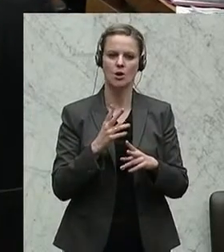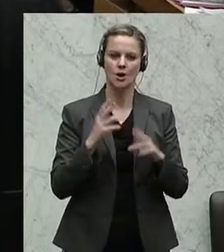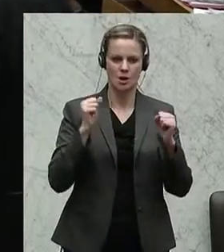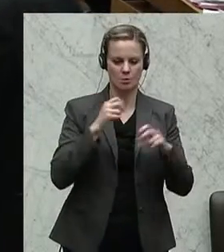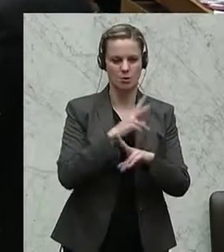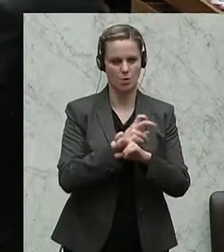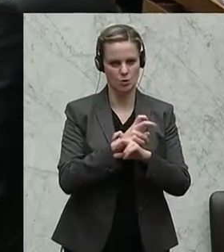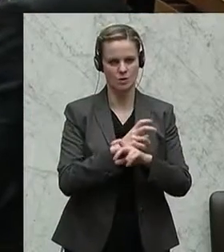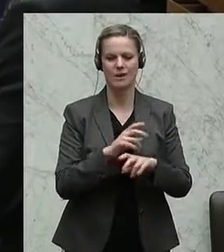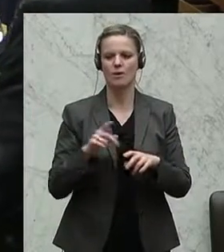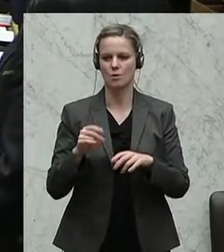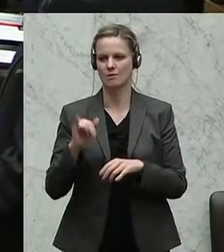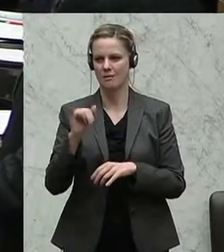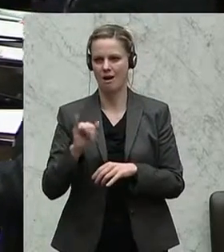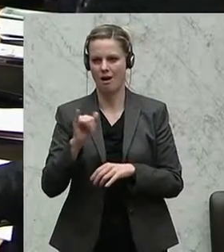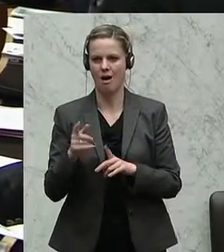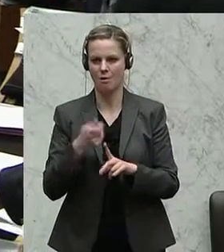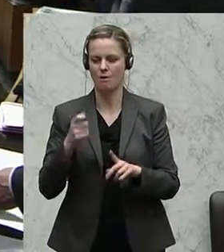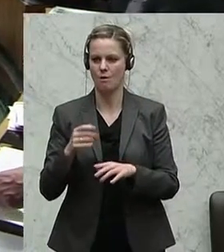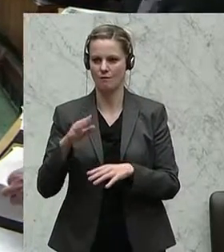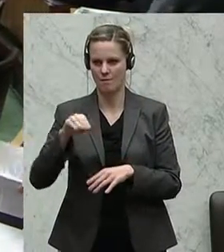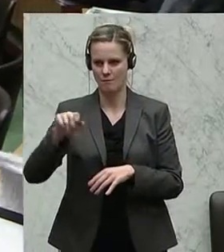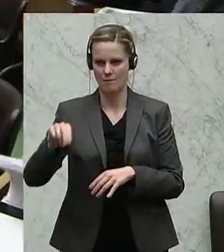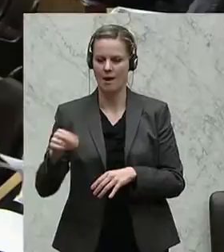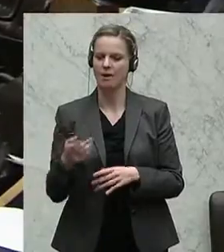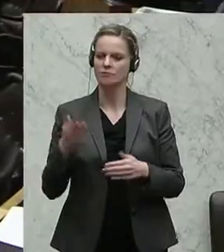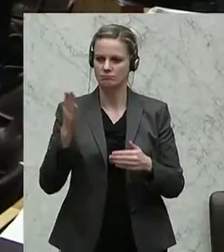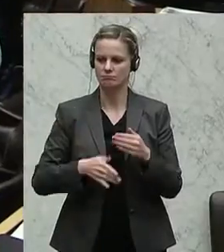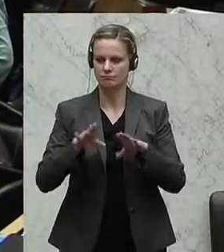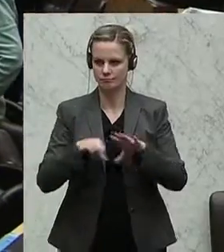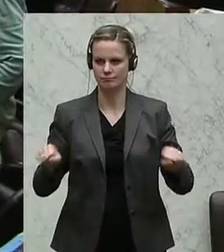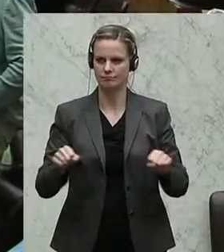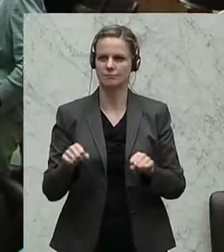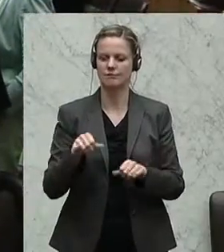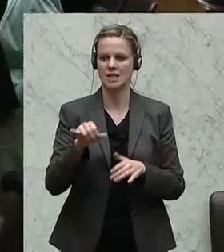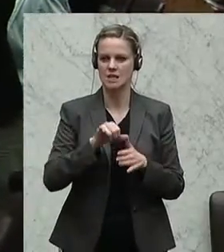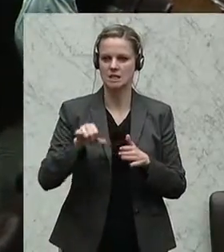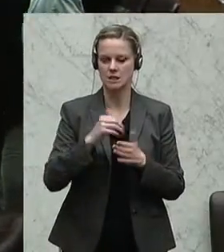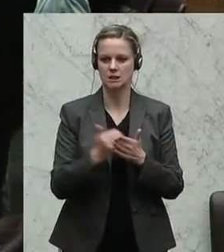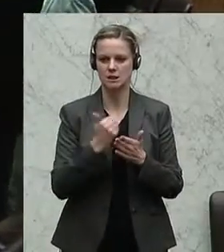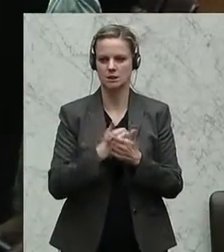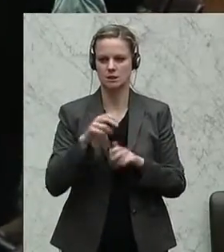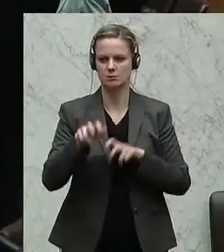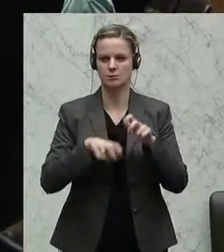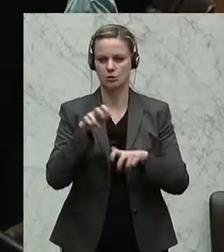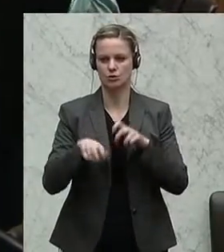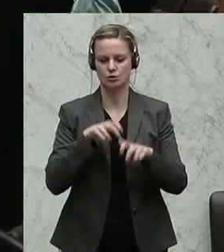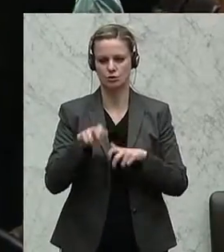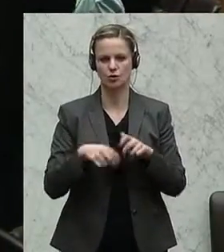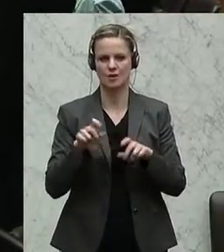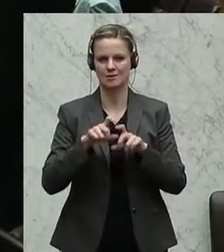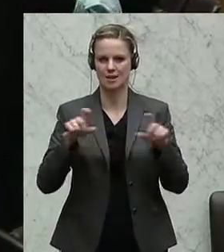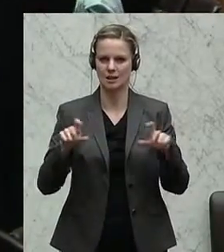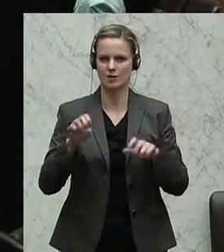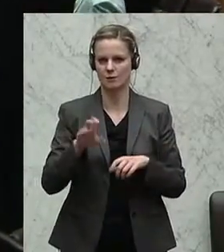zwischen der Republik Österreich und Isle of Man zur Beendigung des Abkommens über die Besteuerung von Zinserträgen in 1502 der Beilagen gemäß